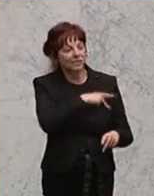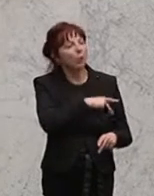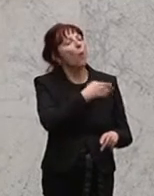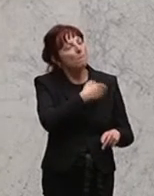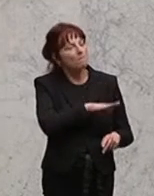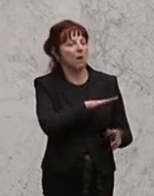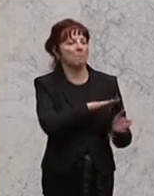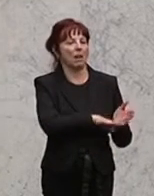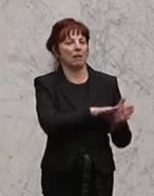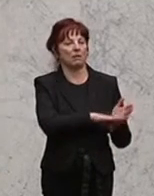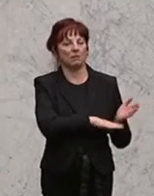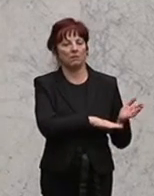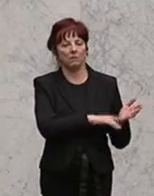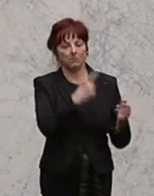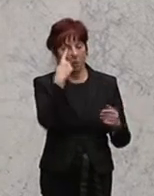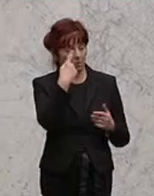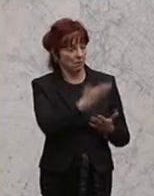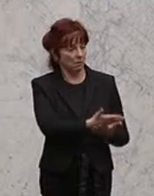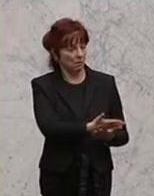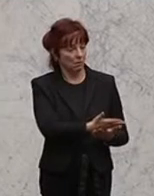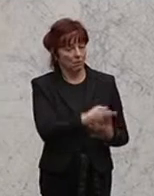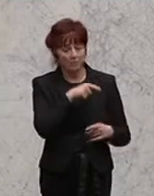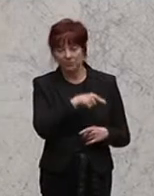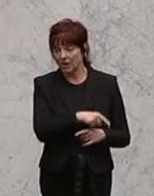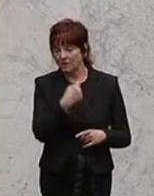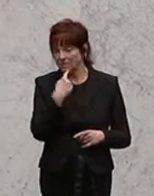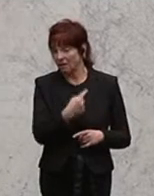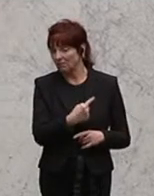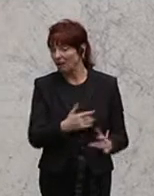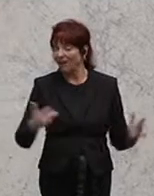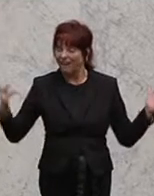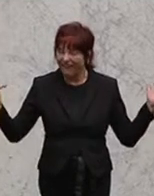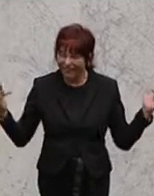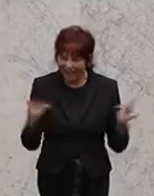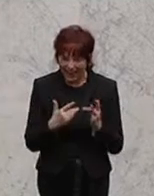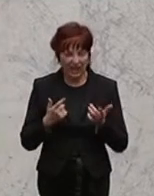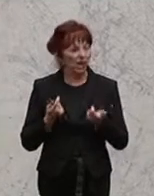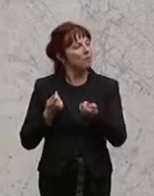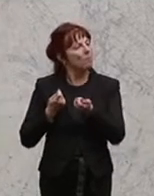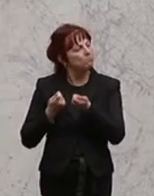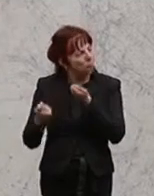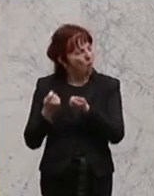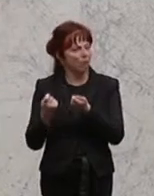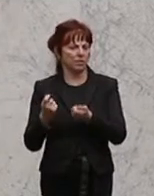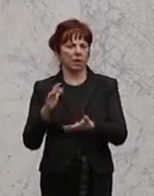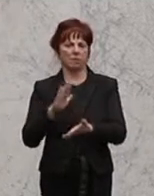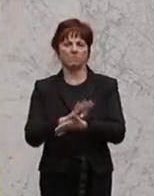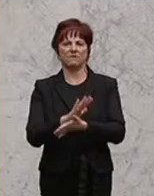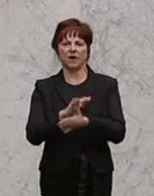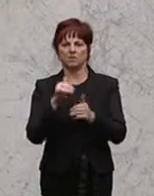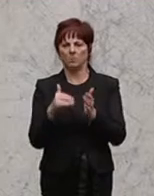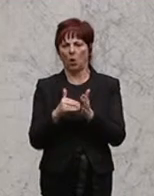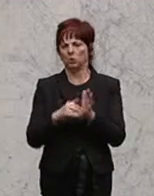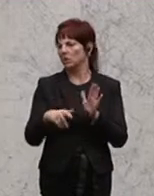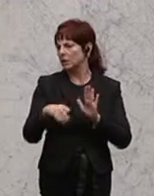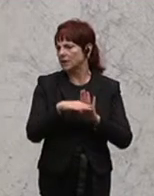Das spricht alles gegen die Legitimation von Politik und Staat. Wenn wir hier Gesetze machen